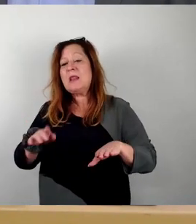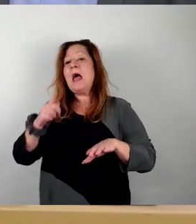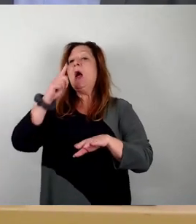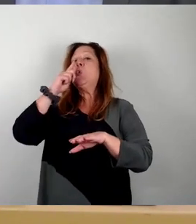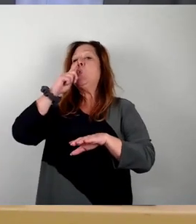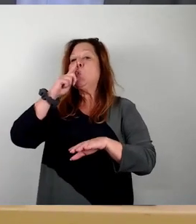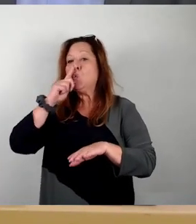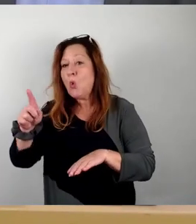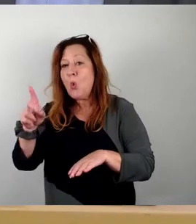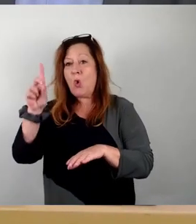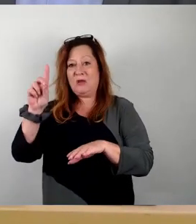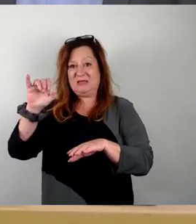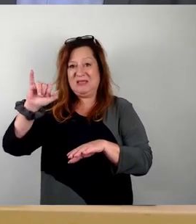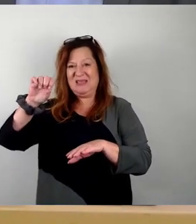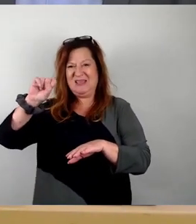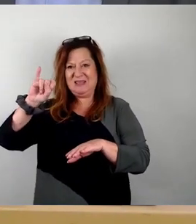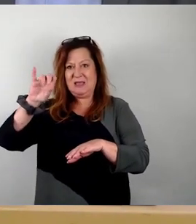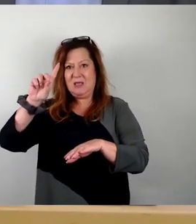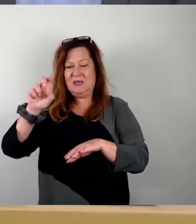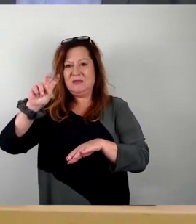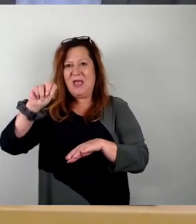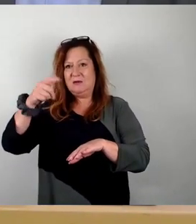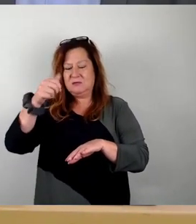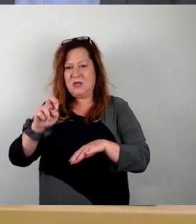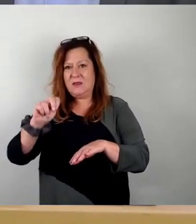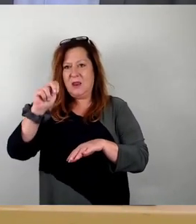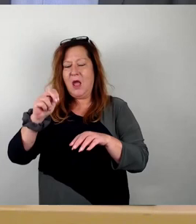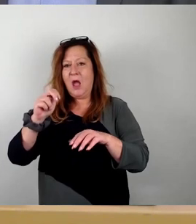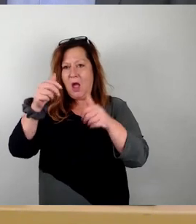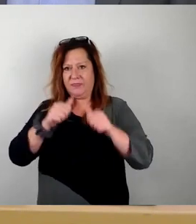Dissidentenantrag dann noch in Ergänzung da sein.